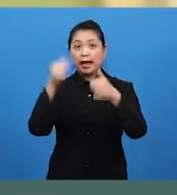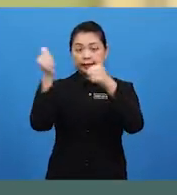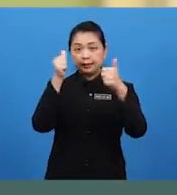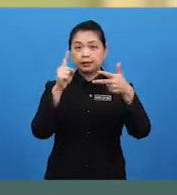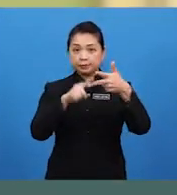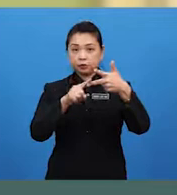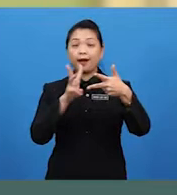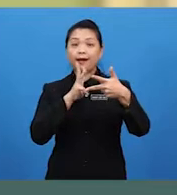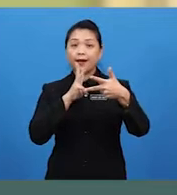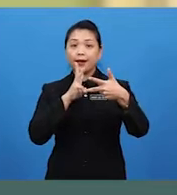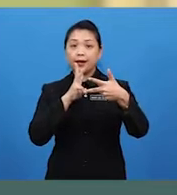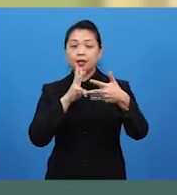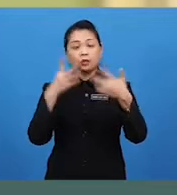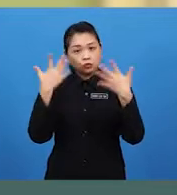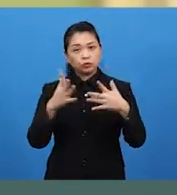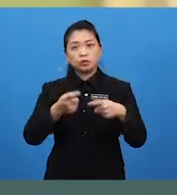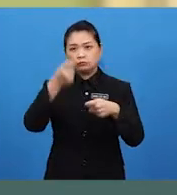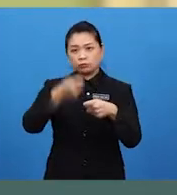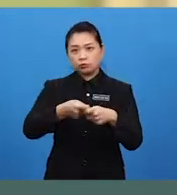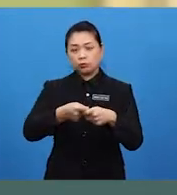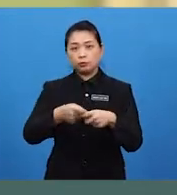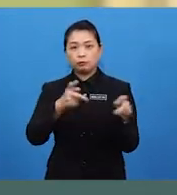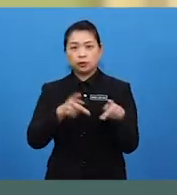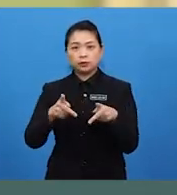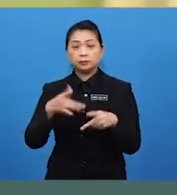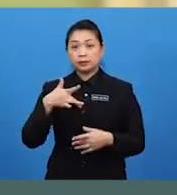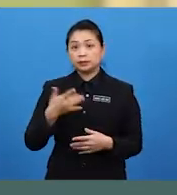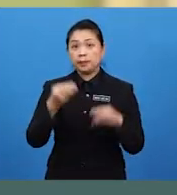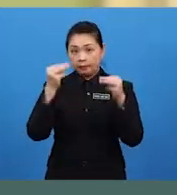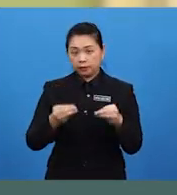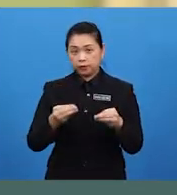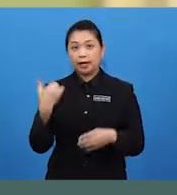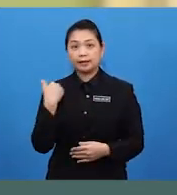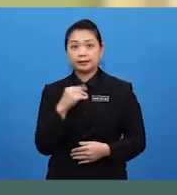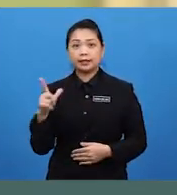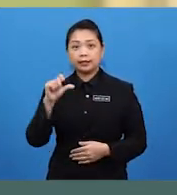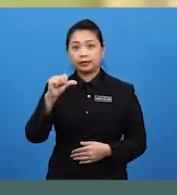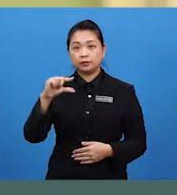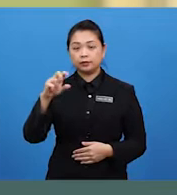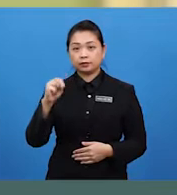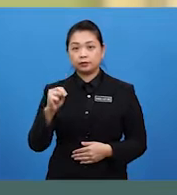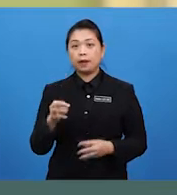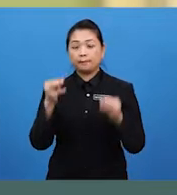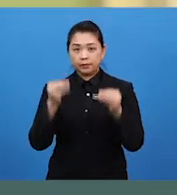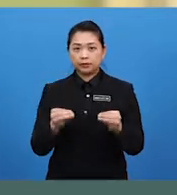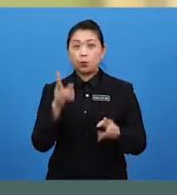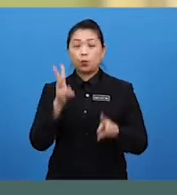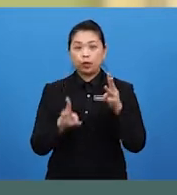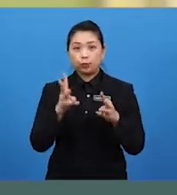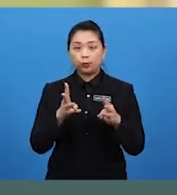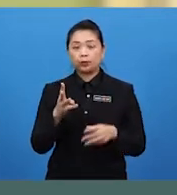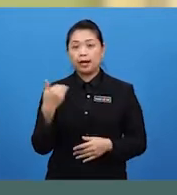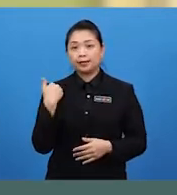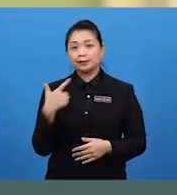ejen air. Sudah tentu pelajar merasakan manusia juga merupakan ejen. Manusia, walaupun